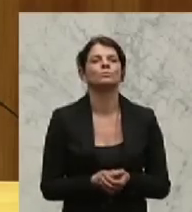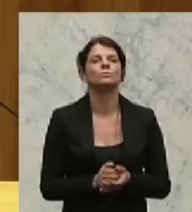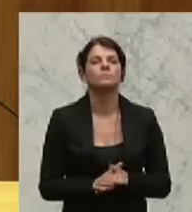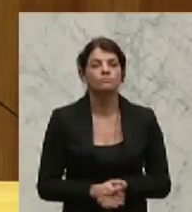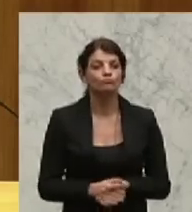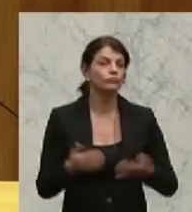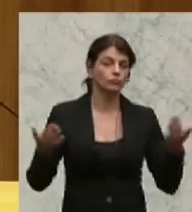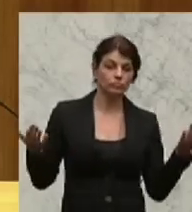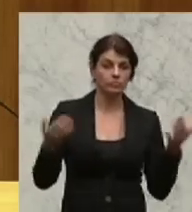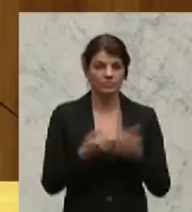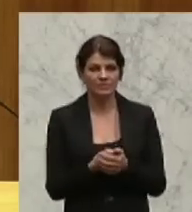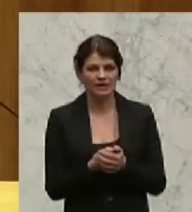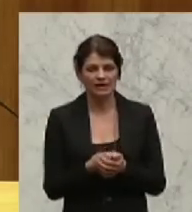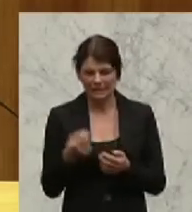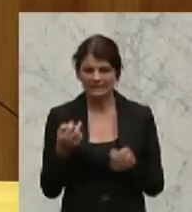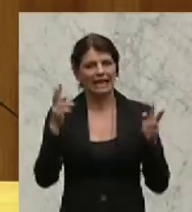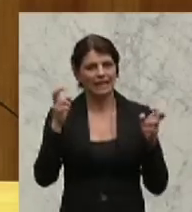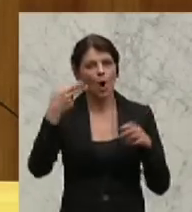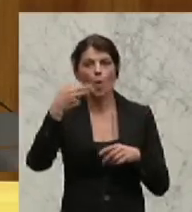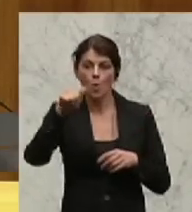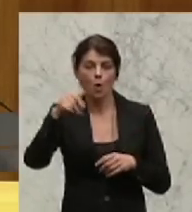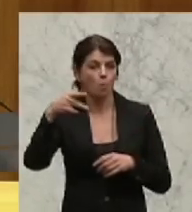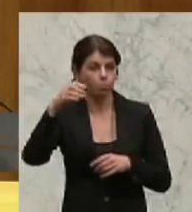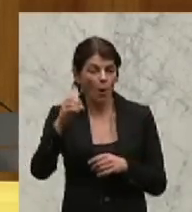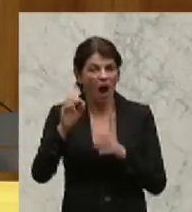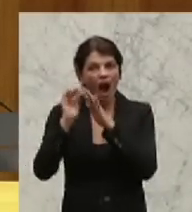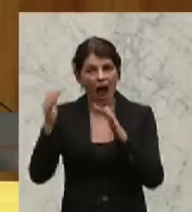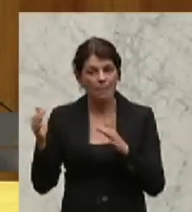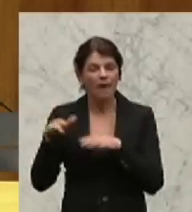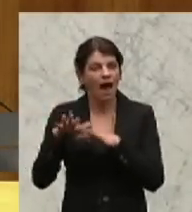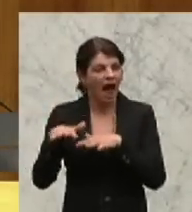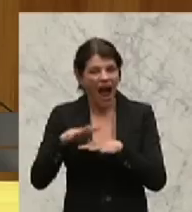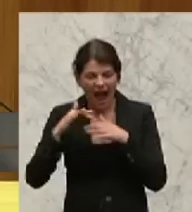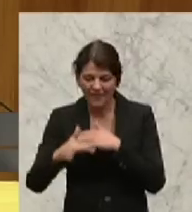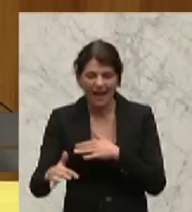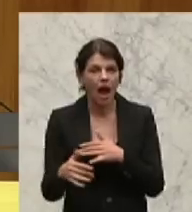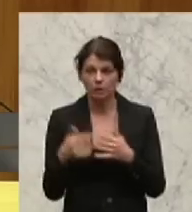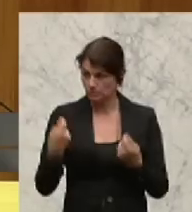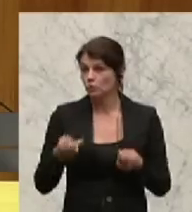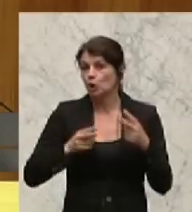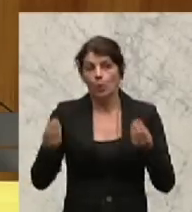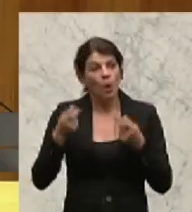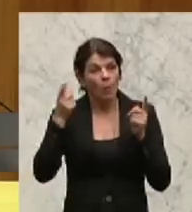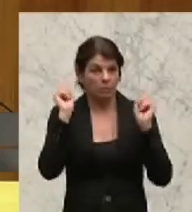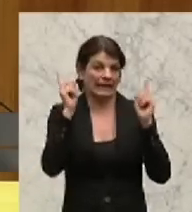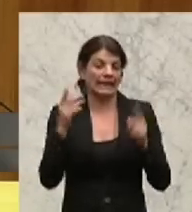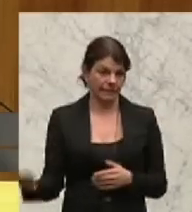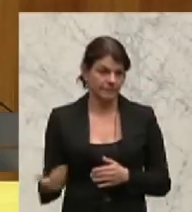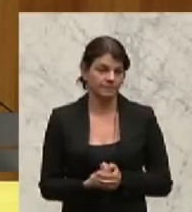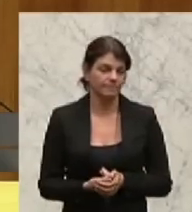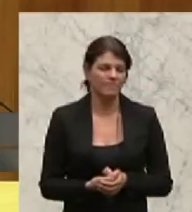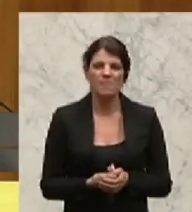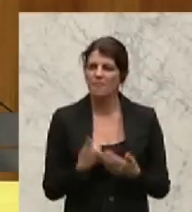Ja, das Thema Hypo Alpe Adria ist aus mehreren Gründen dringlich. Ich möchte aber mit was